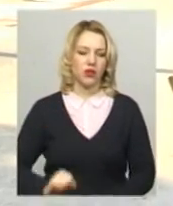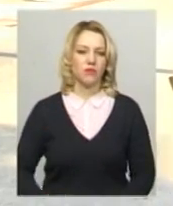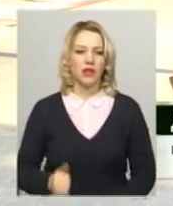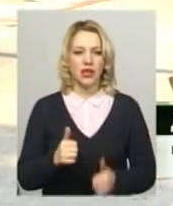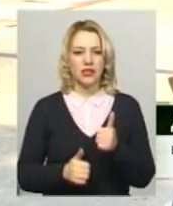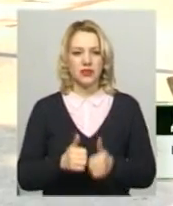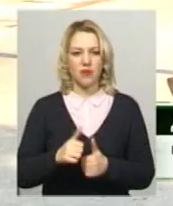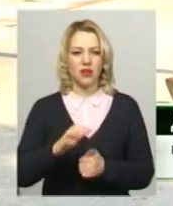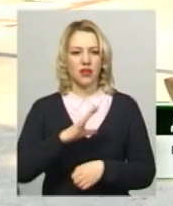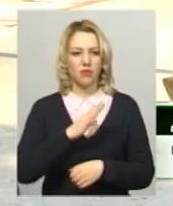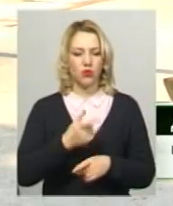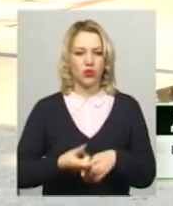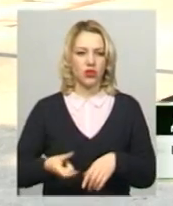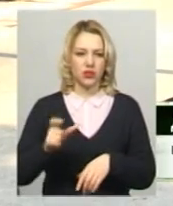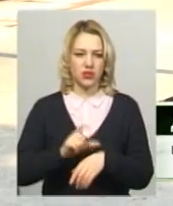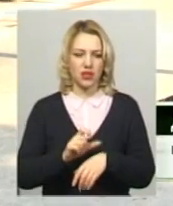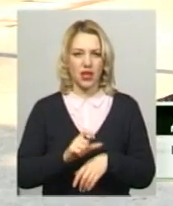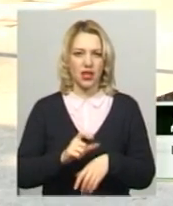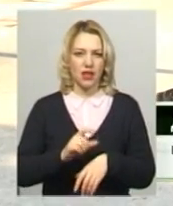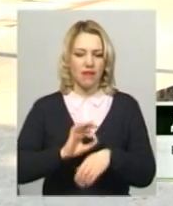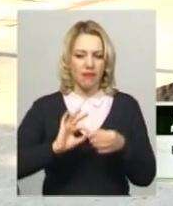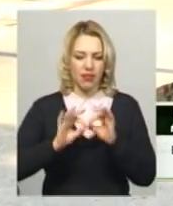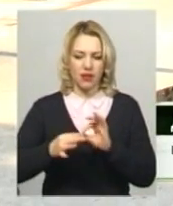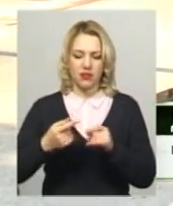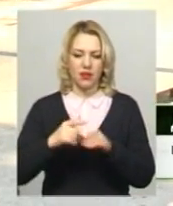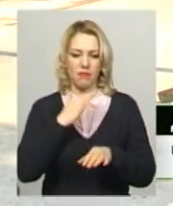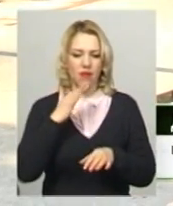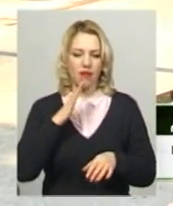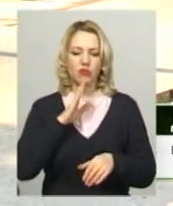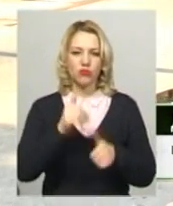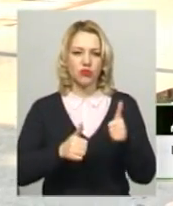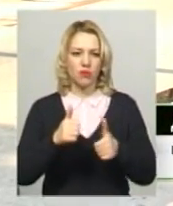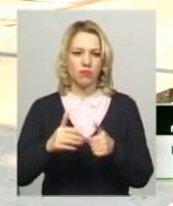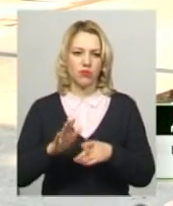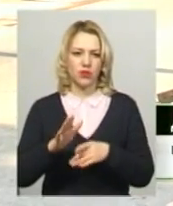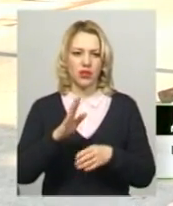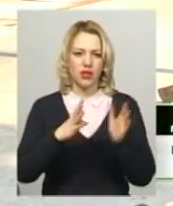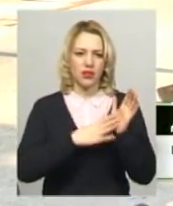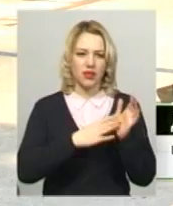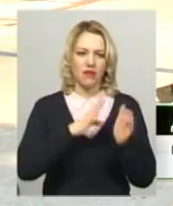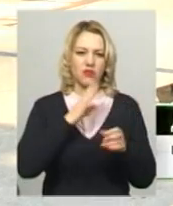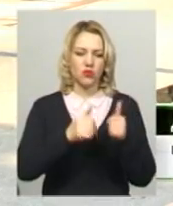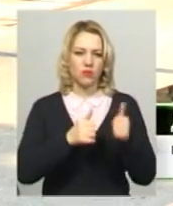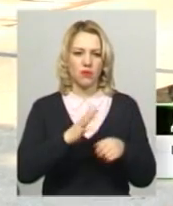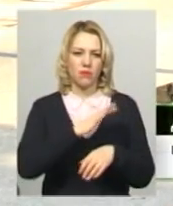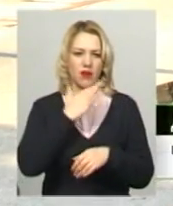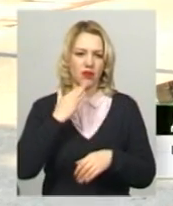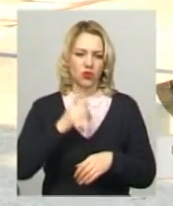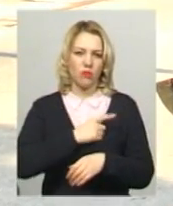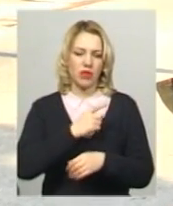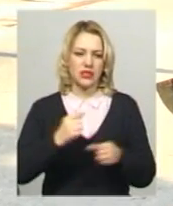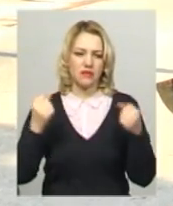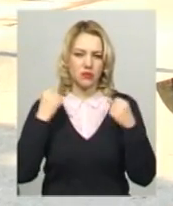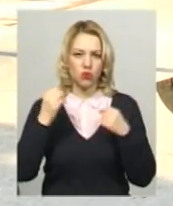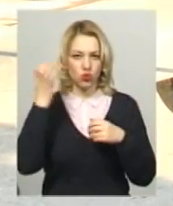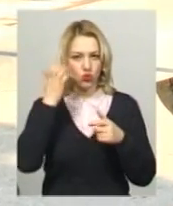«Замагання були наскладні, було дуже багато суперниць, в одній категорі з легкого контакту було 9 суперниць, багато майстрів спорту, чорних